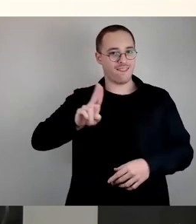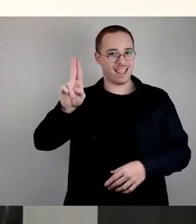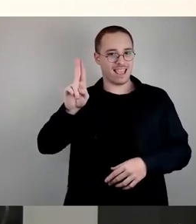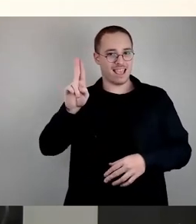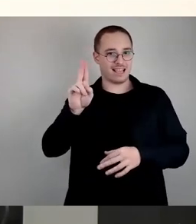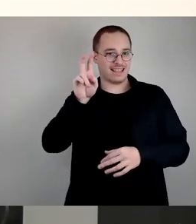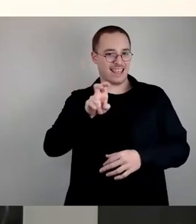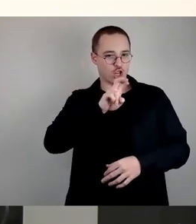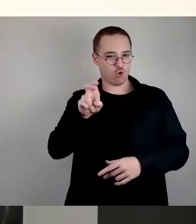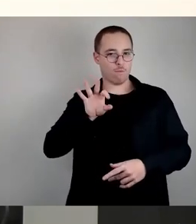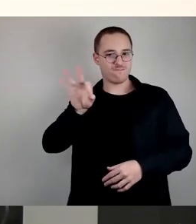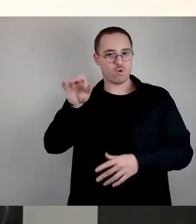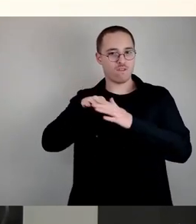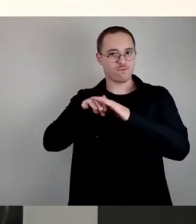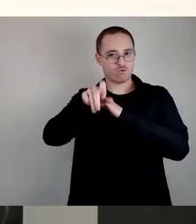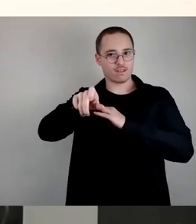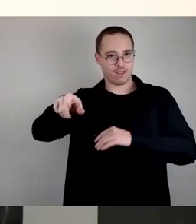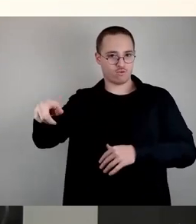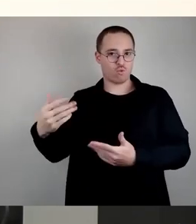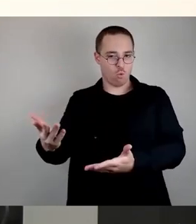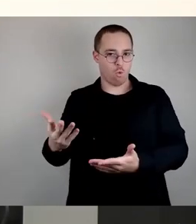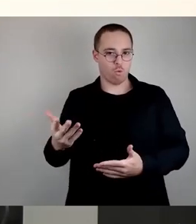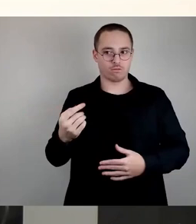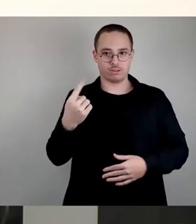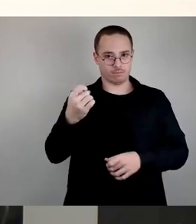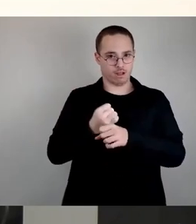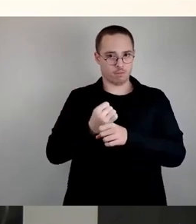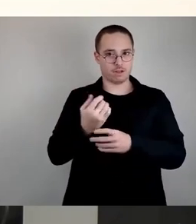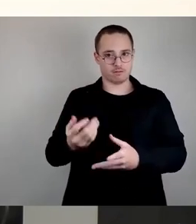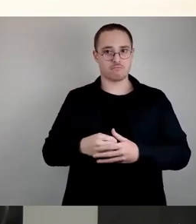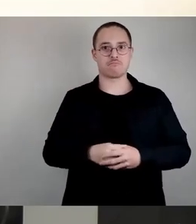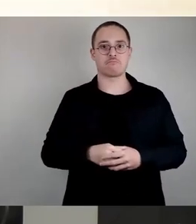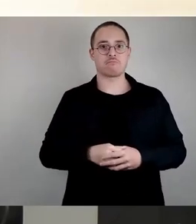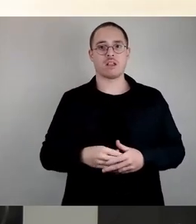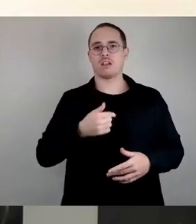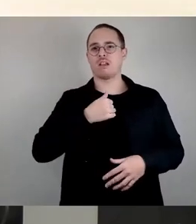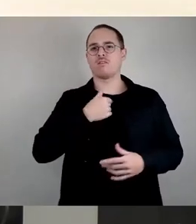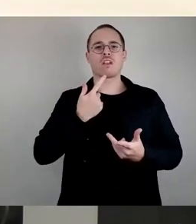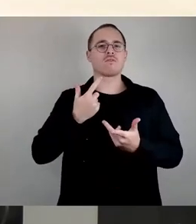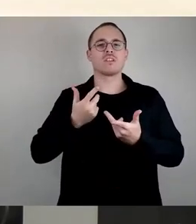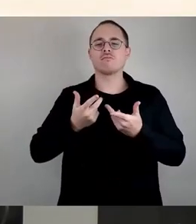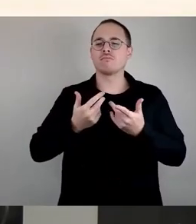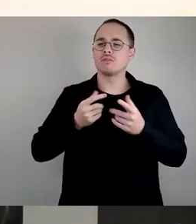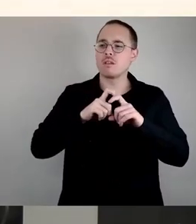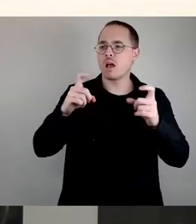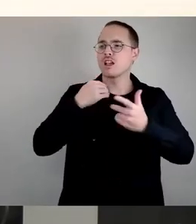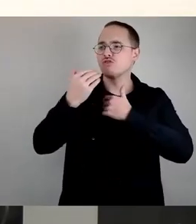Und ich bin eigentlich ein Klotsche oben der Geschichtenerzähler. Ich erzähle nicht gern was von Geld. Das lasse ich weg jetzt in meinem Beitrag. Ich will